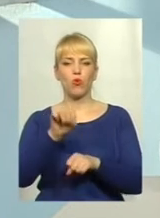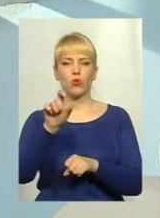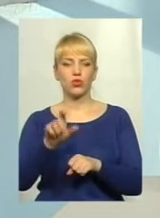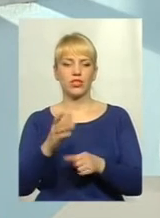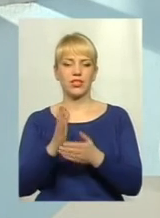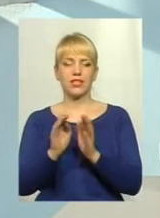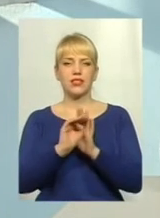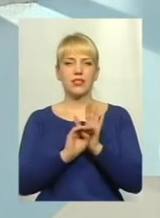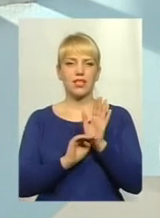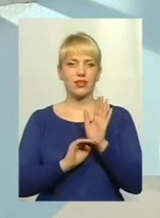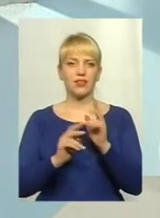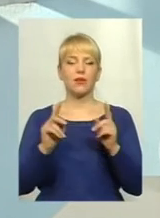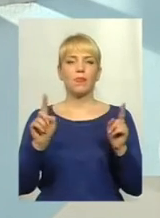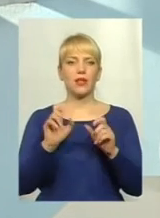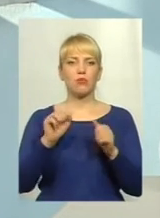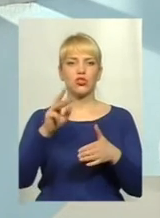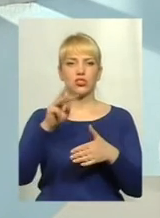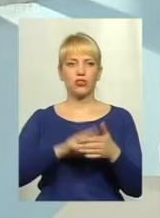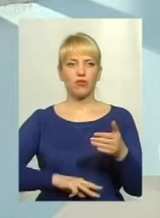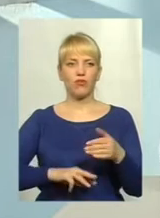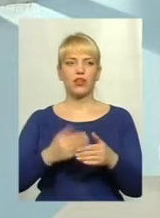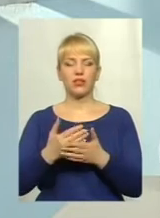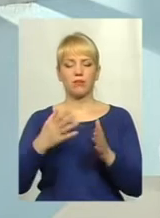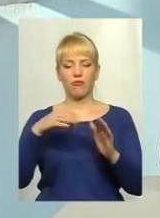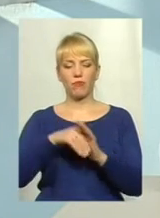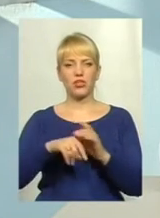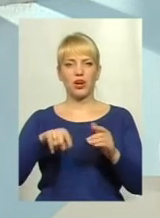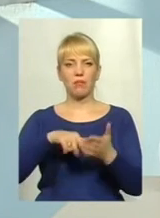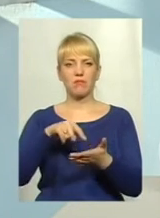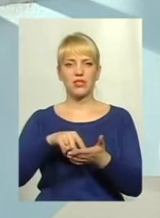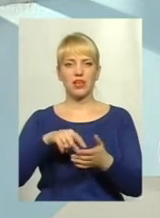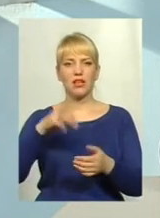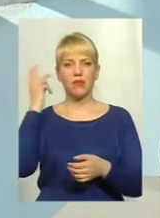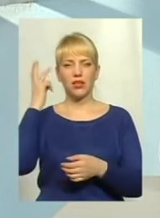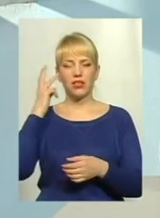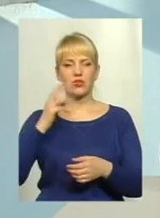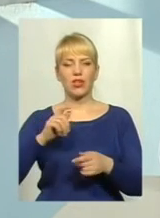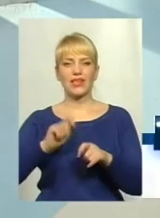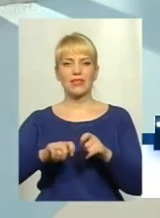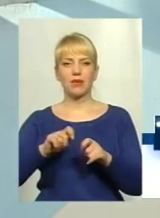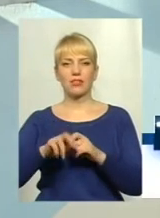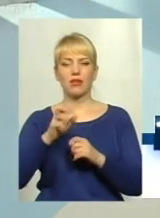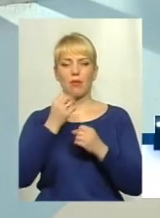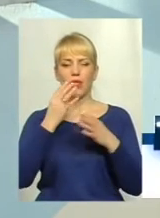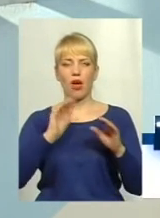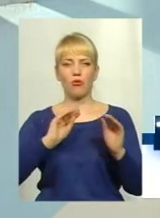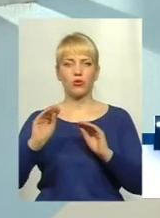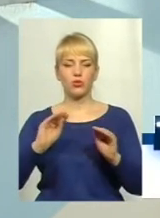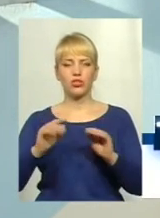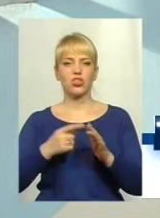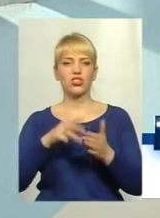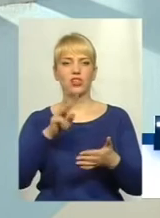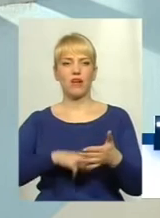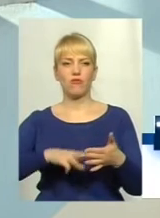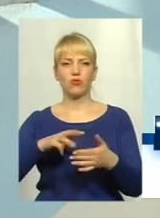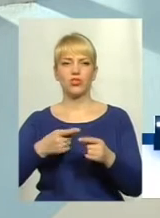статті, по яких можна штрафувати. межах міста Хмельницького інспекція благоустрою з успіхом штрафу, за це, до речі,